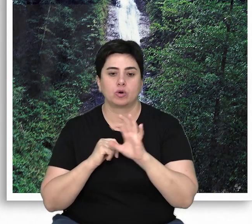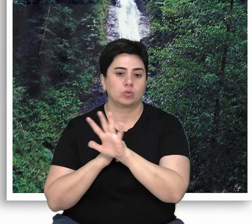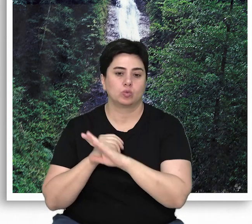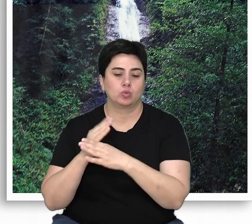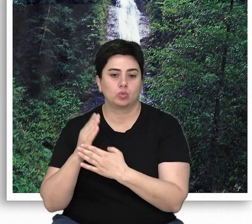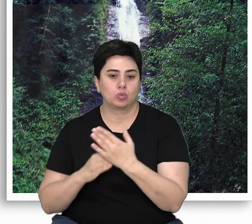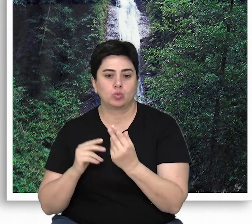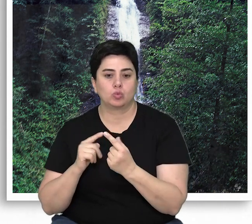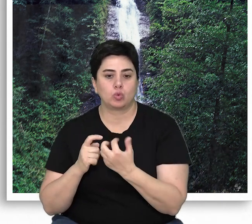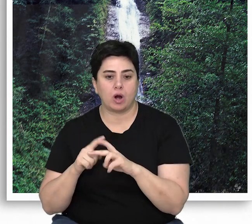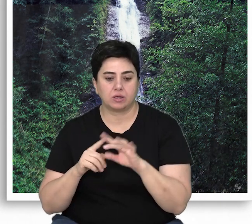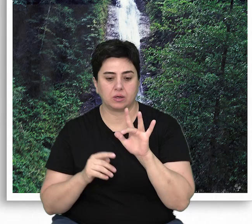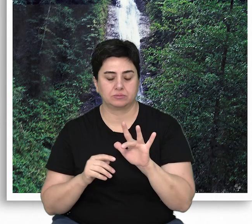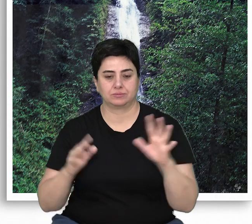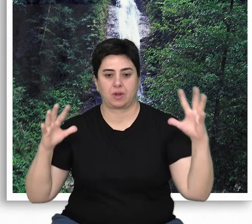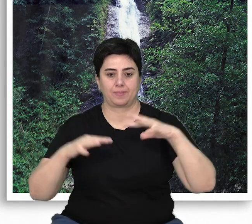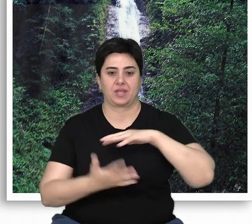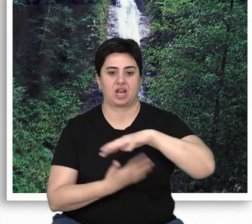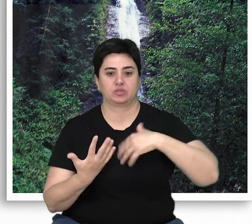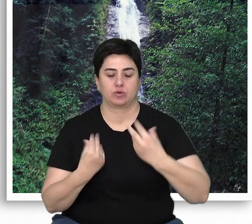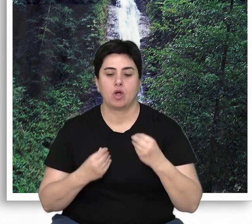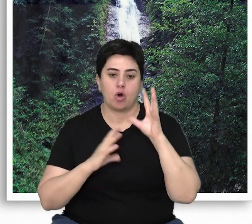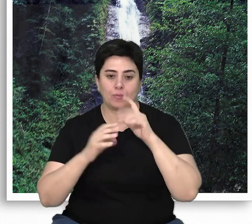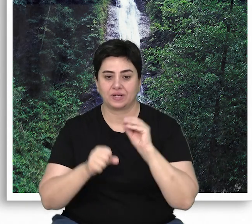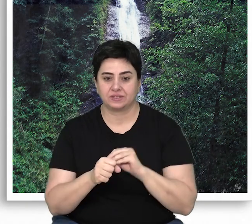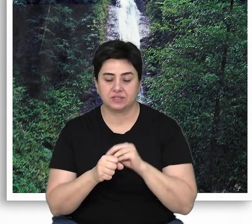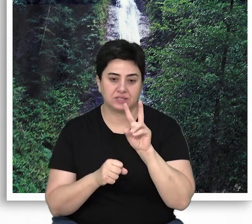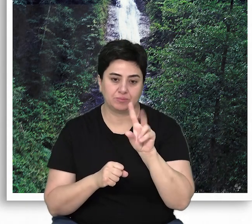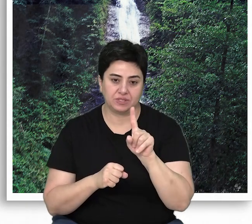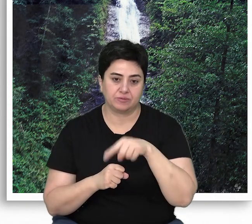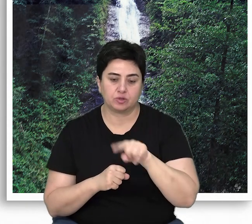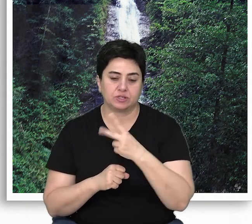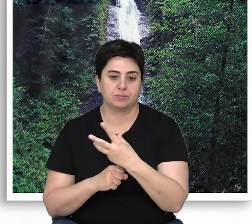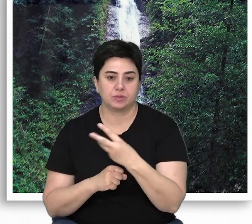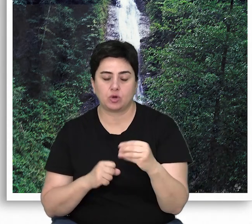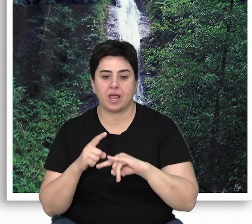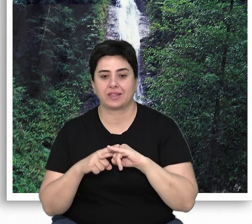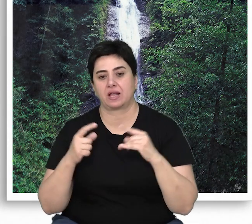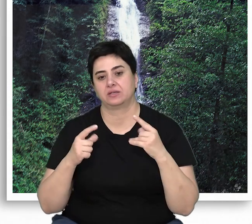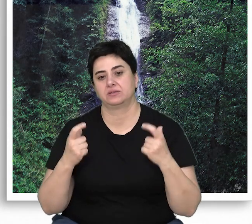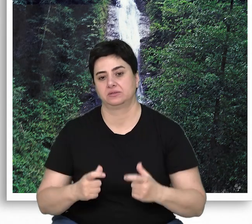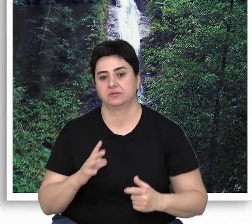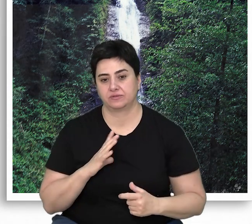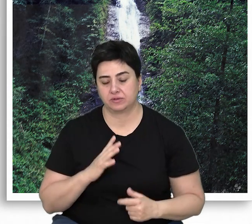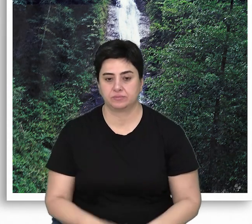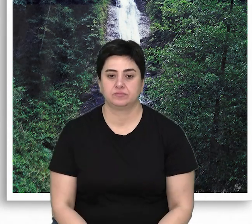zonu arasında yer alan ülkemizin ormanlık alanları 21,2 milyon hektar civarında.